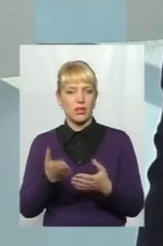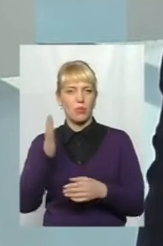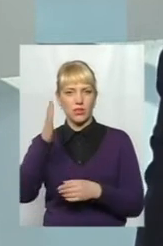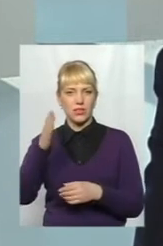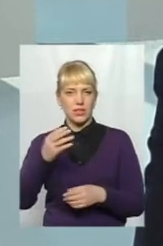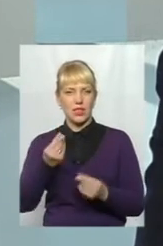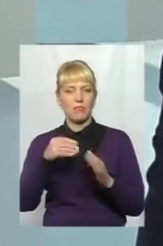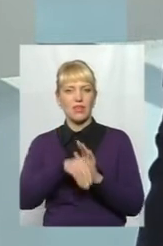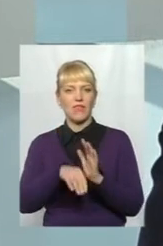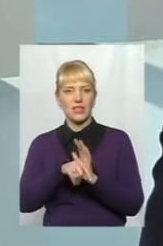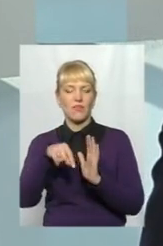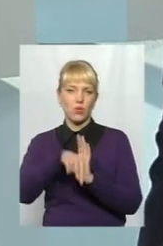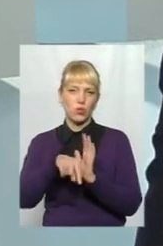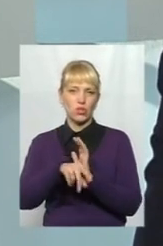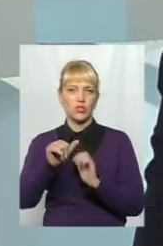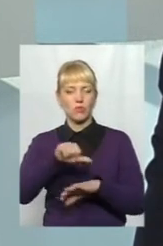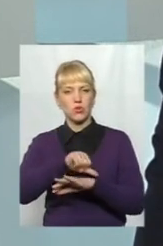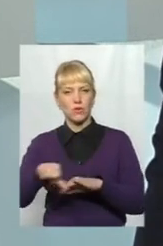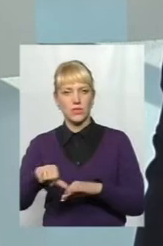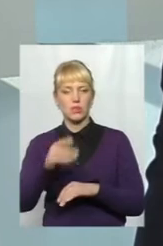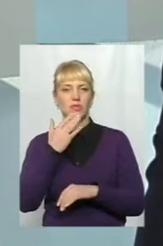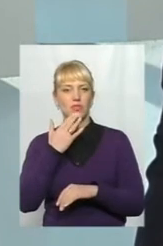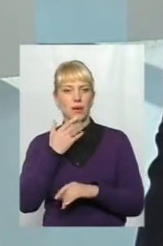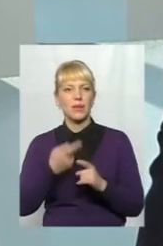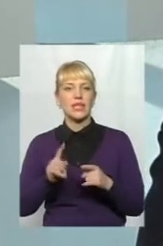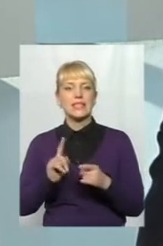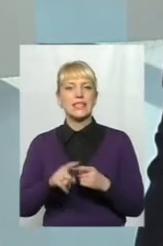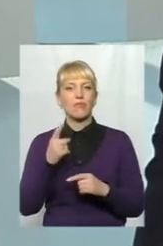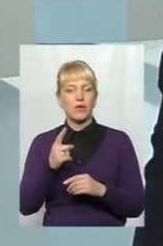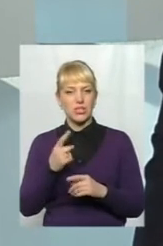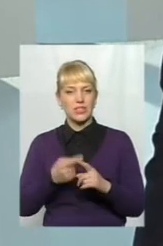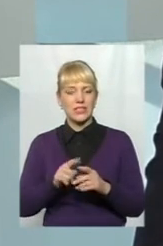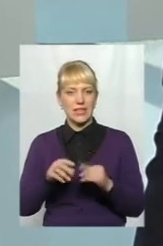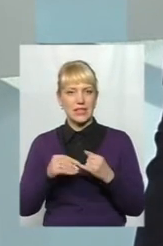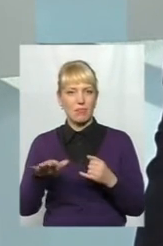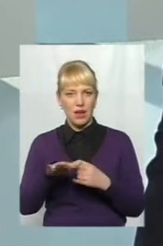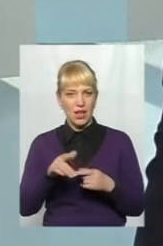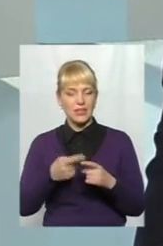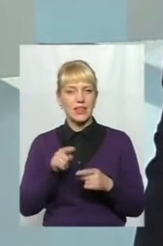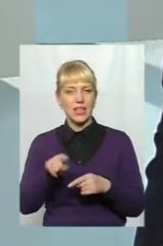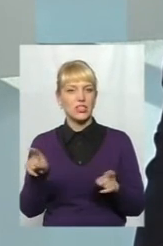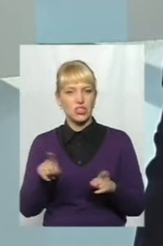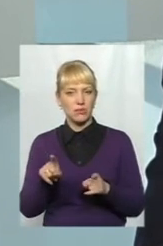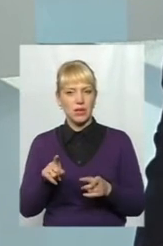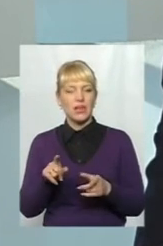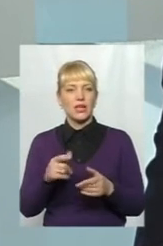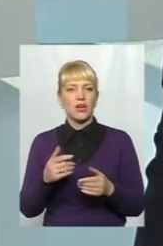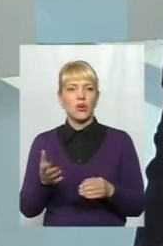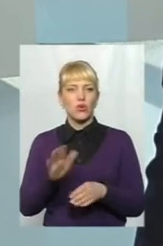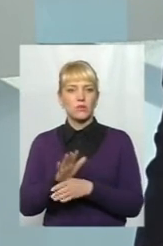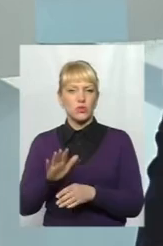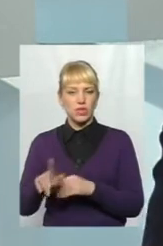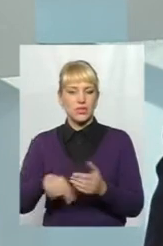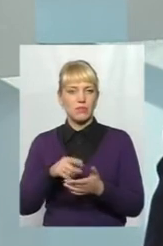інвесторам, як внутрішнім, так і зовнішнім, тобто іноземним, це, перше, це земля. Тобто, це те, чим розпоряджається